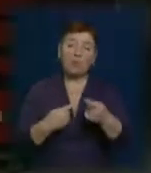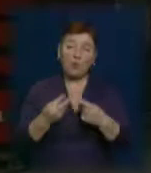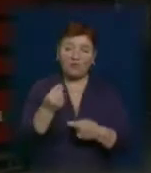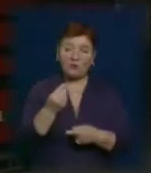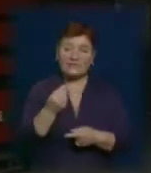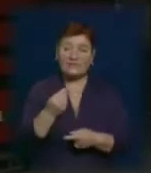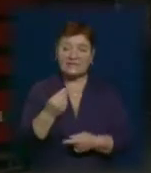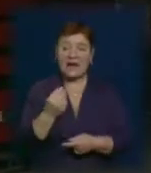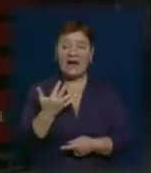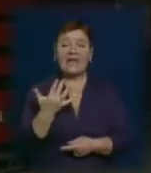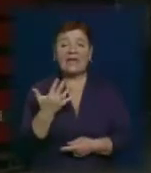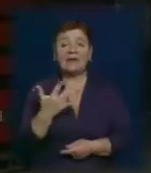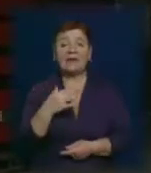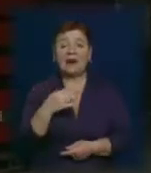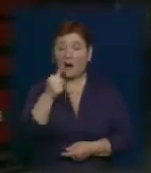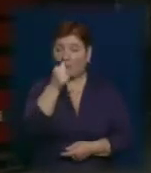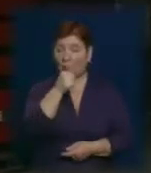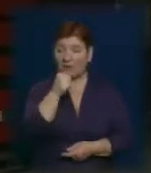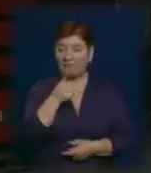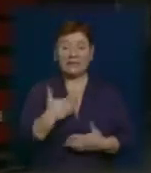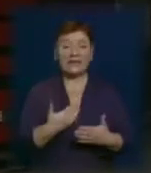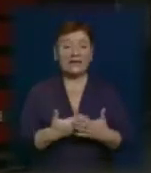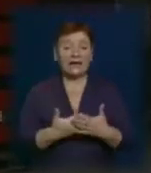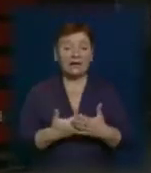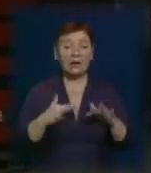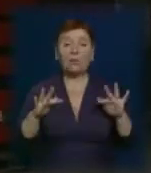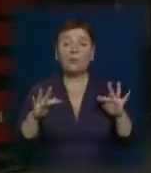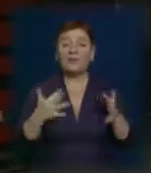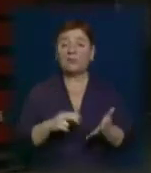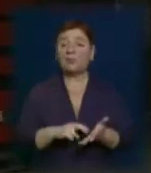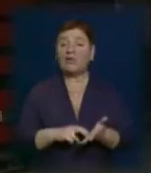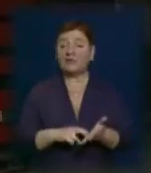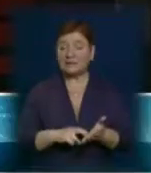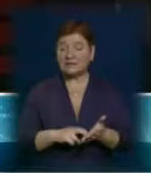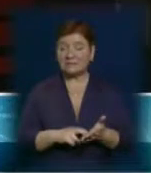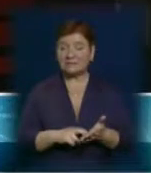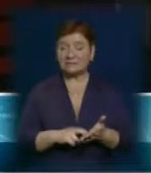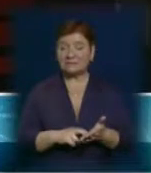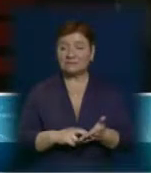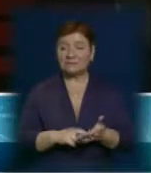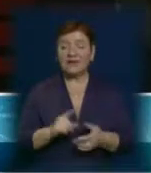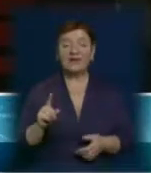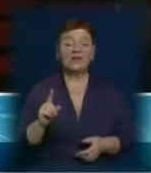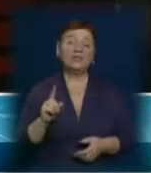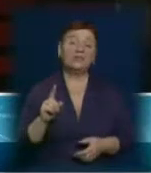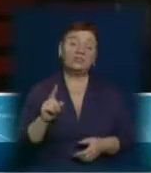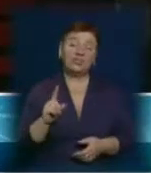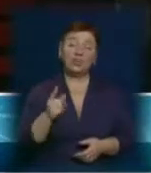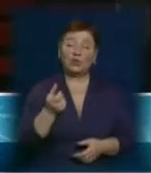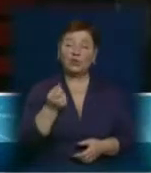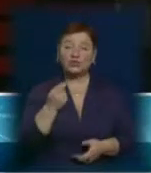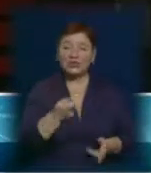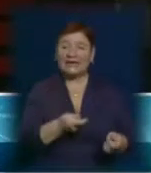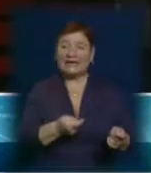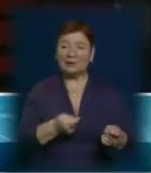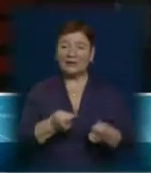Вітчизняне виробництво є, але на даний момент по якості вони трохи не дотягують